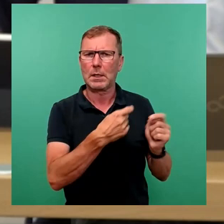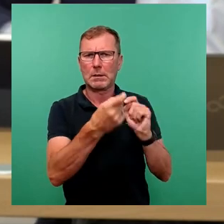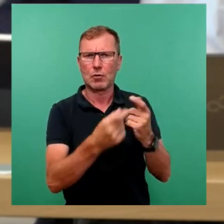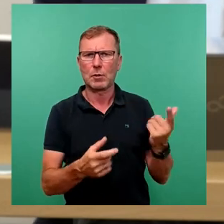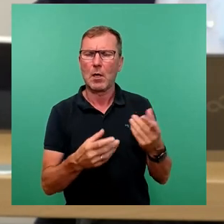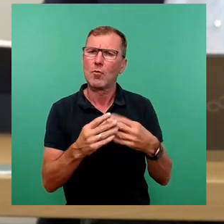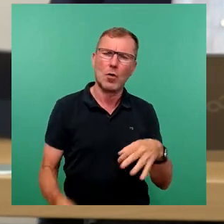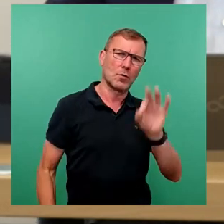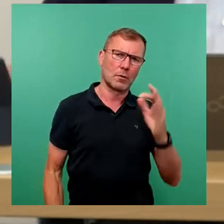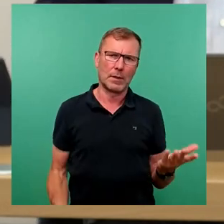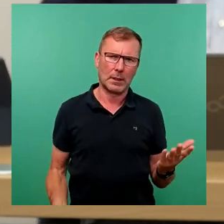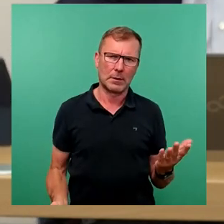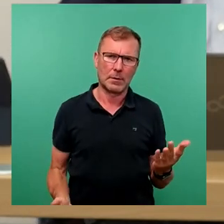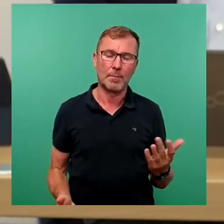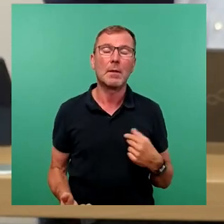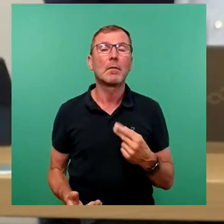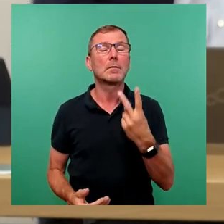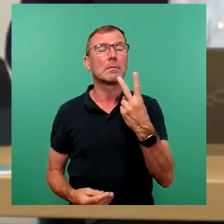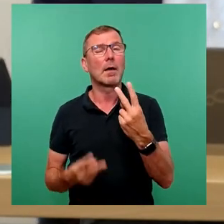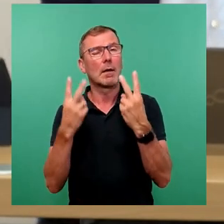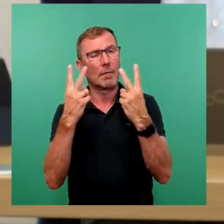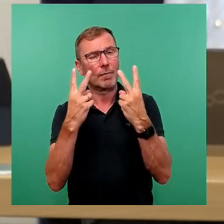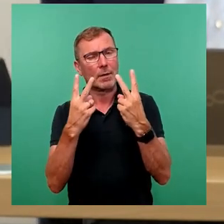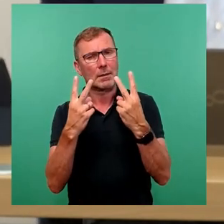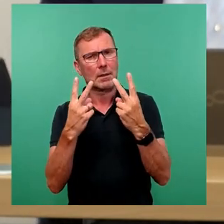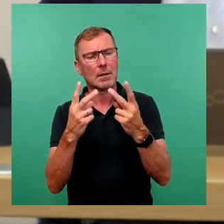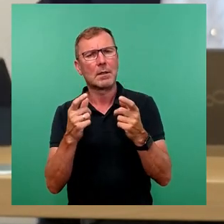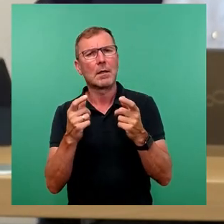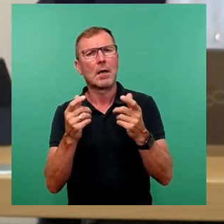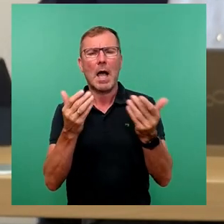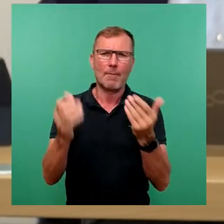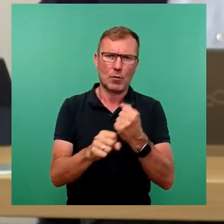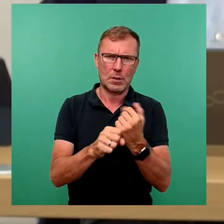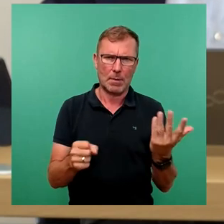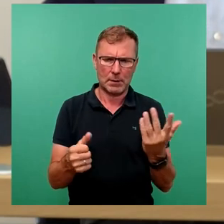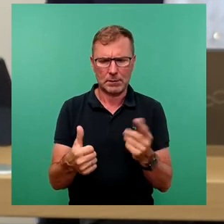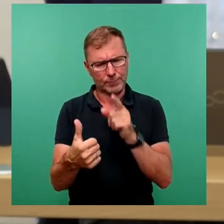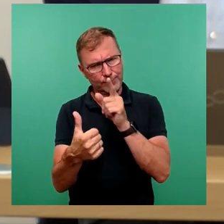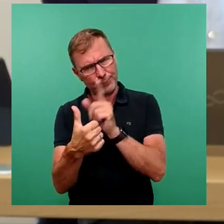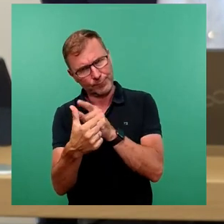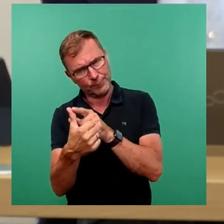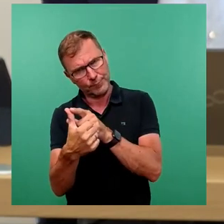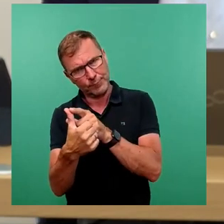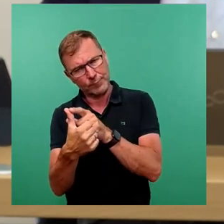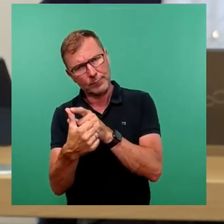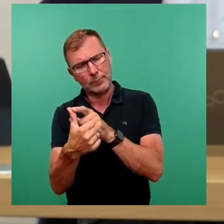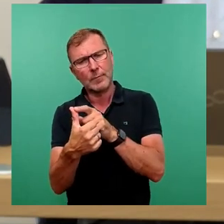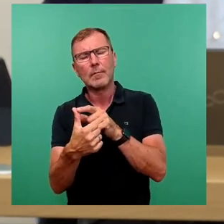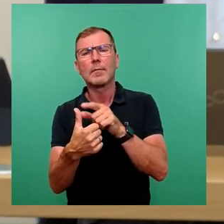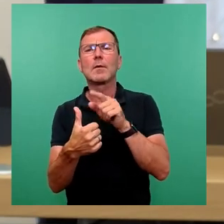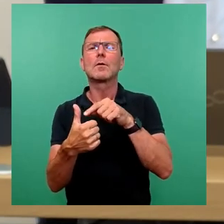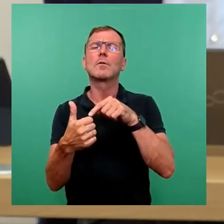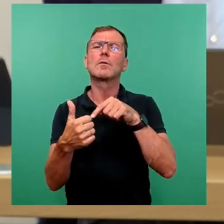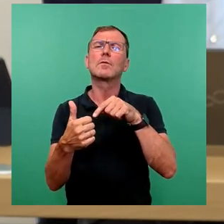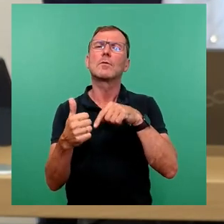Lösungen zu finden. Wir haben zwei wesentliche Festlegungen gemacht. Zum einen unter der Federführung von